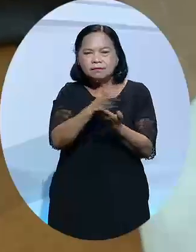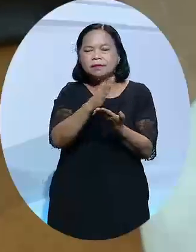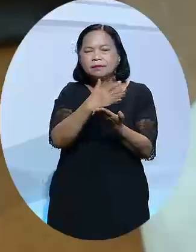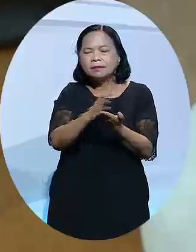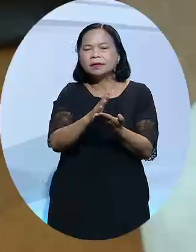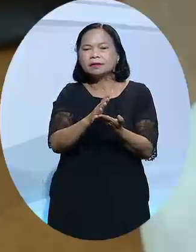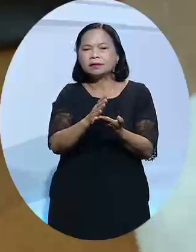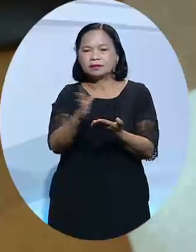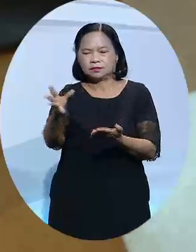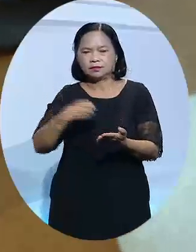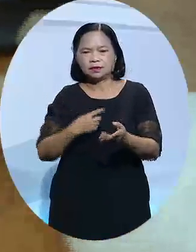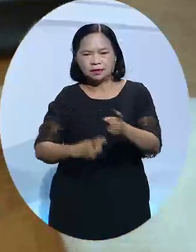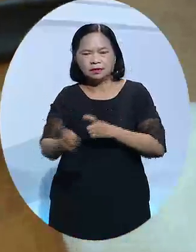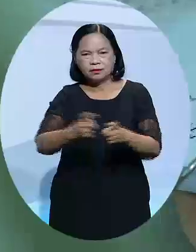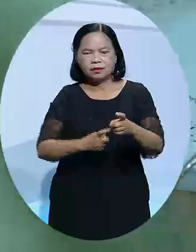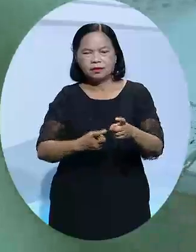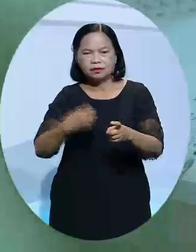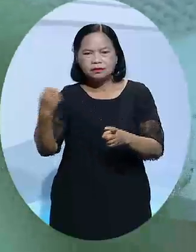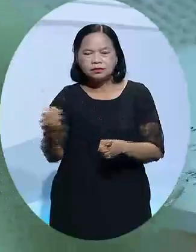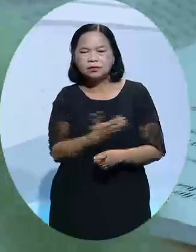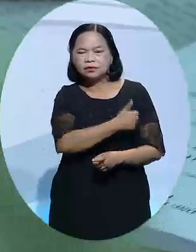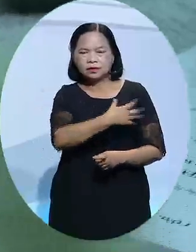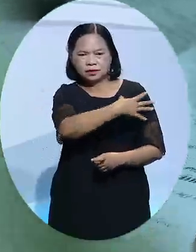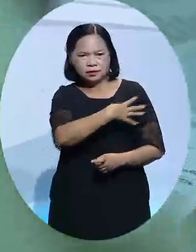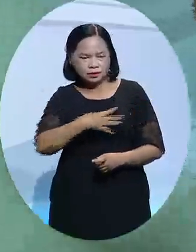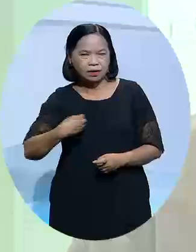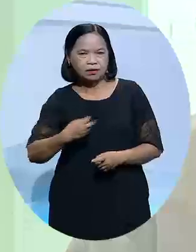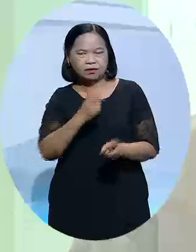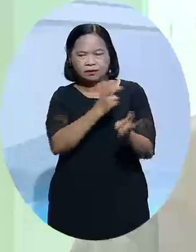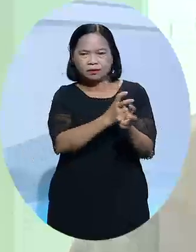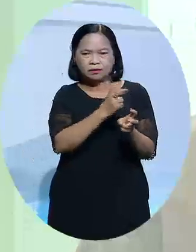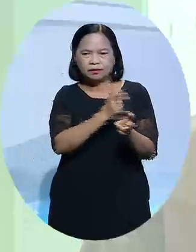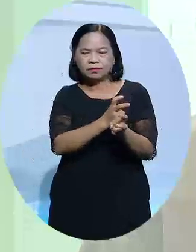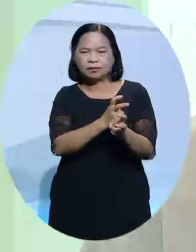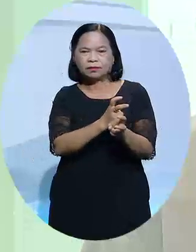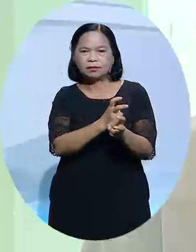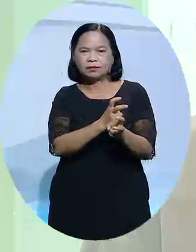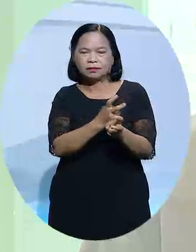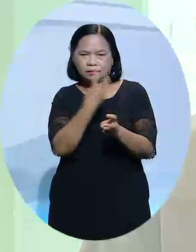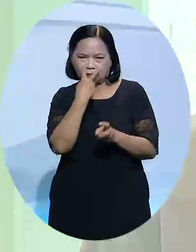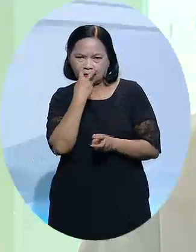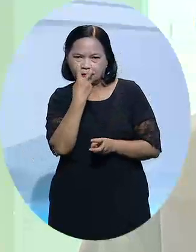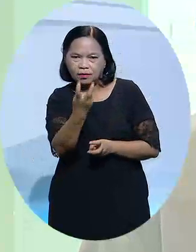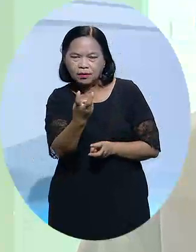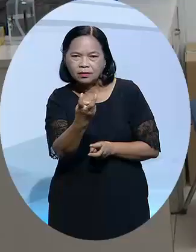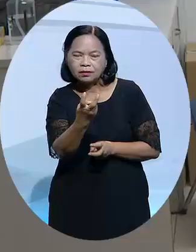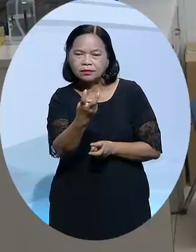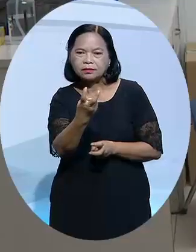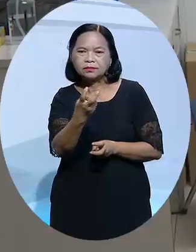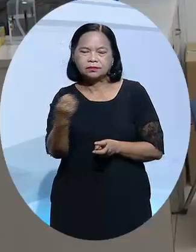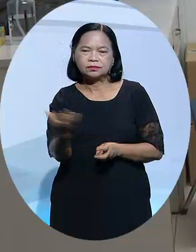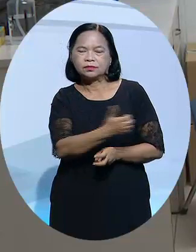quản lý được cái tỷ lệ người nhiễm mà có y tố nguy cơ để mình tập trung mình theo dõi sát cái đối tượng đó.